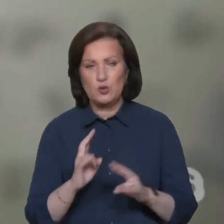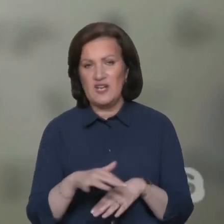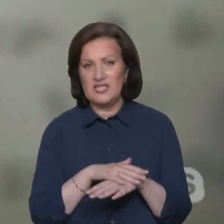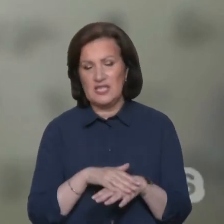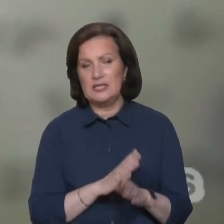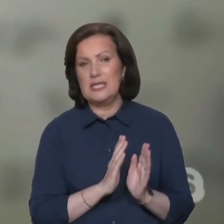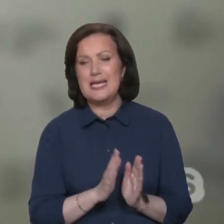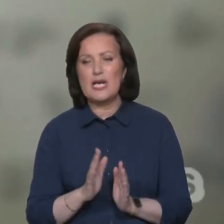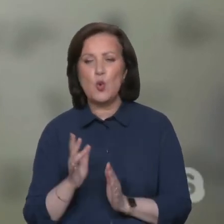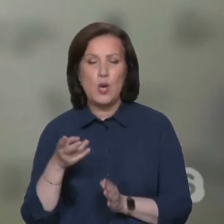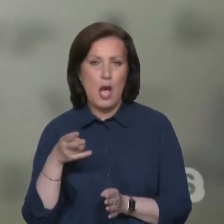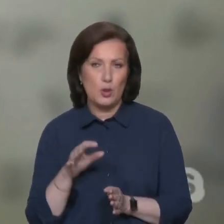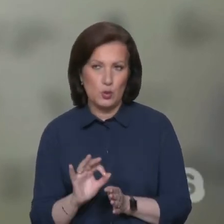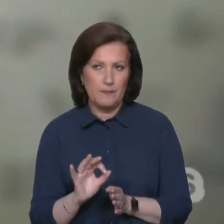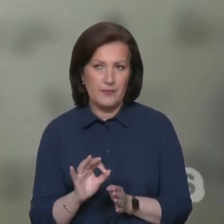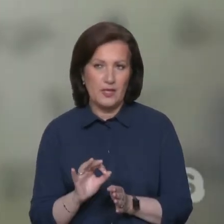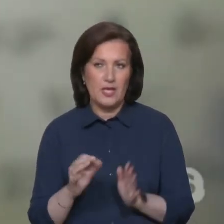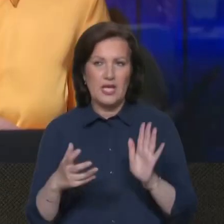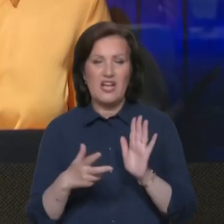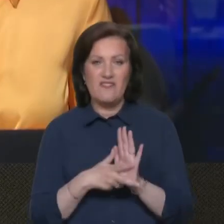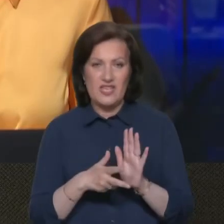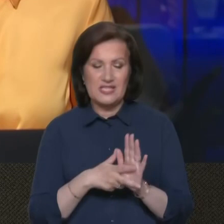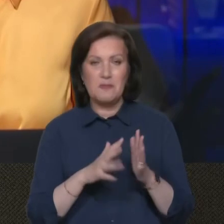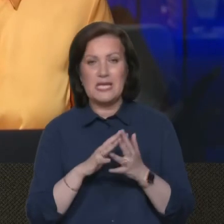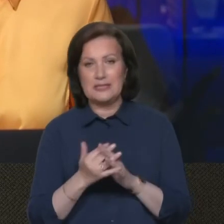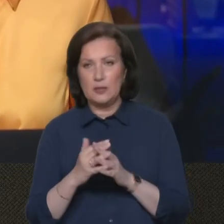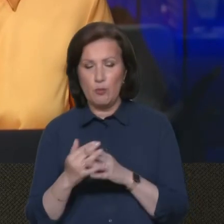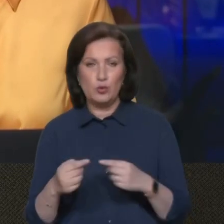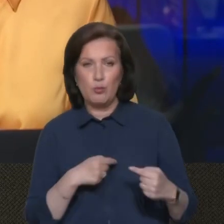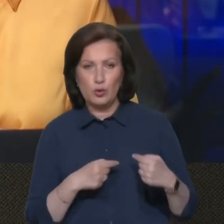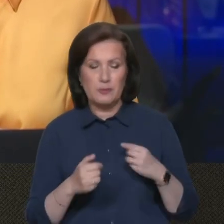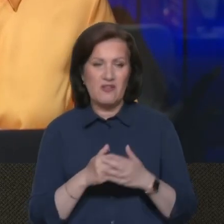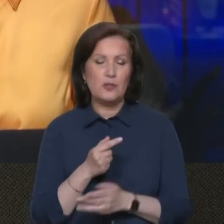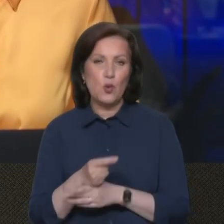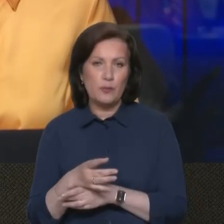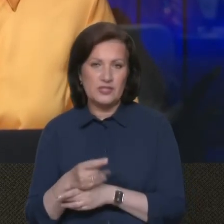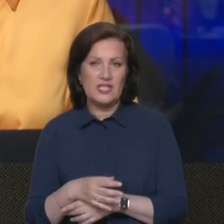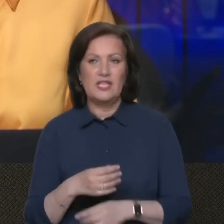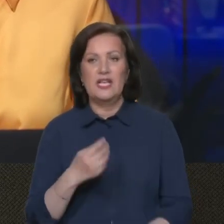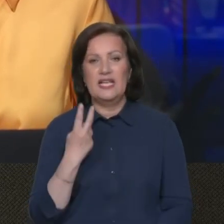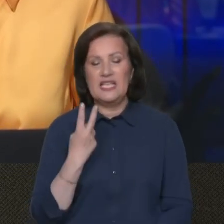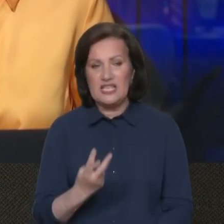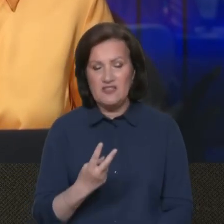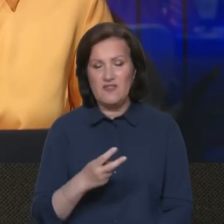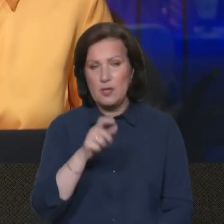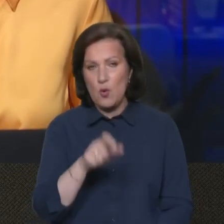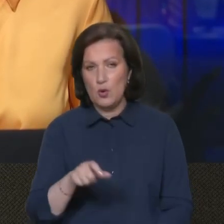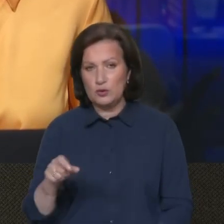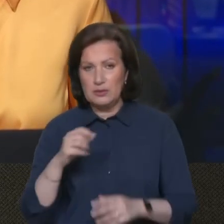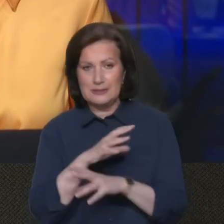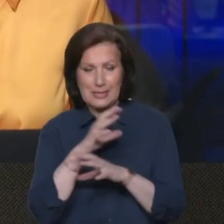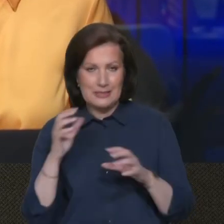регулярно. Зокрема, вісім населених пунктів потерпали від обстрілів, дві цивільні особи за ніч